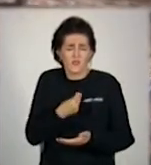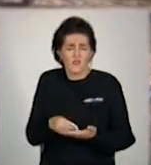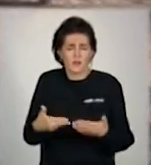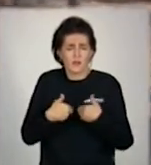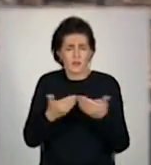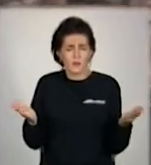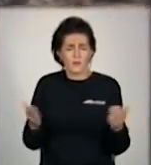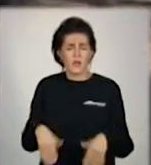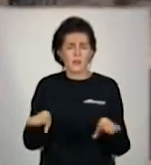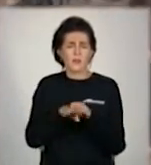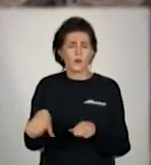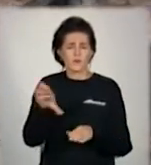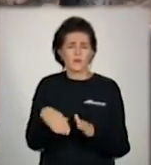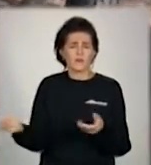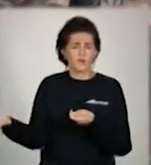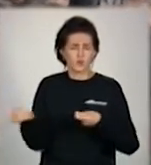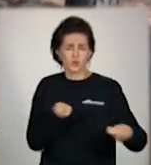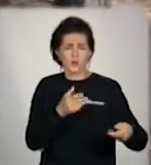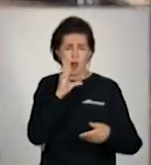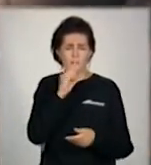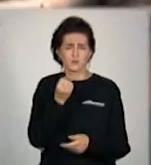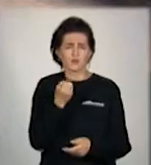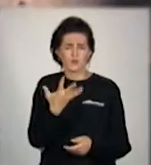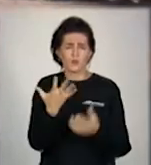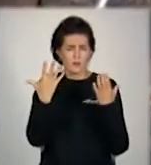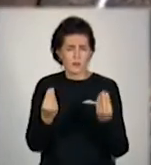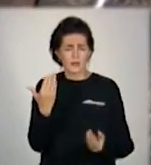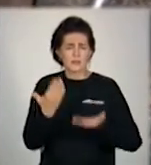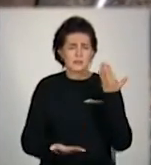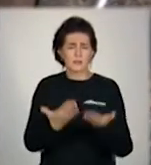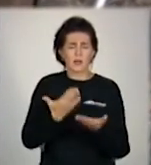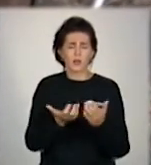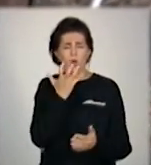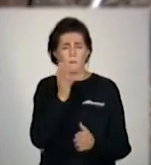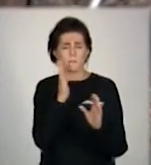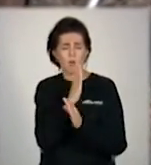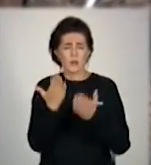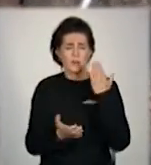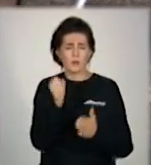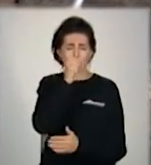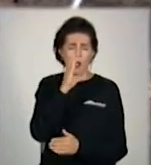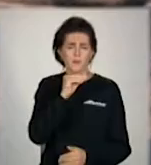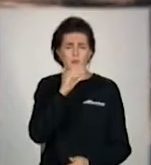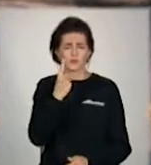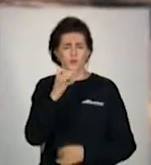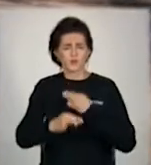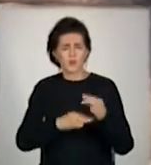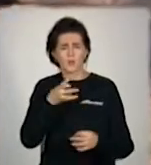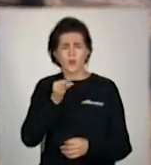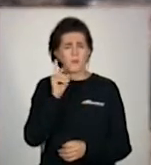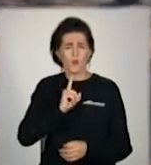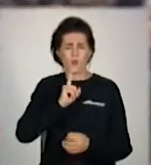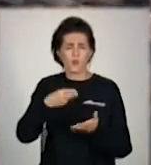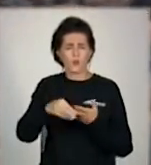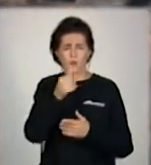Такого візка вистачить на кілька днів, якщо погода буде теплою. В мороз – ледве на добу. Та купувати дрова жінка поки не збирається.